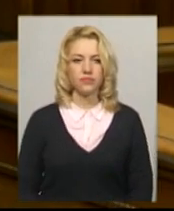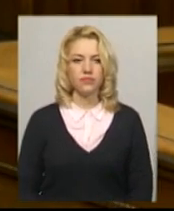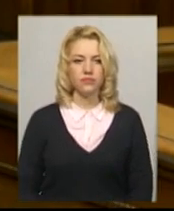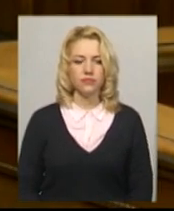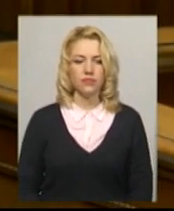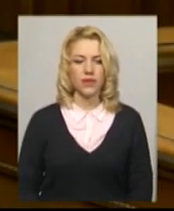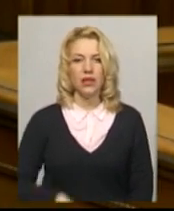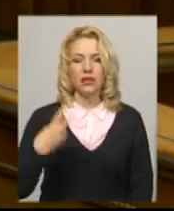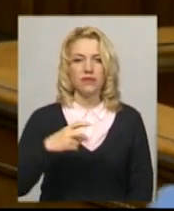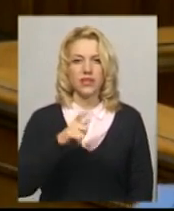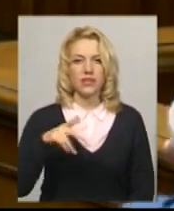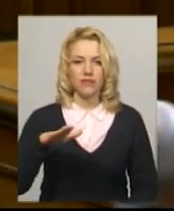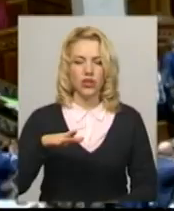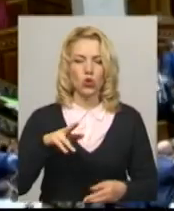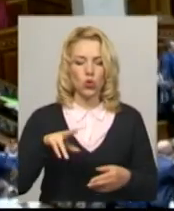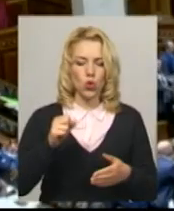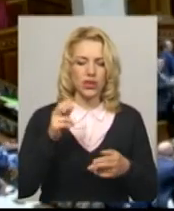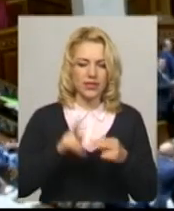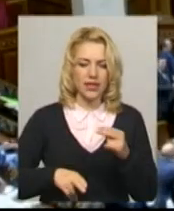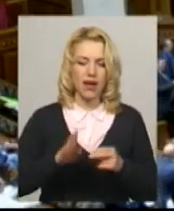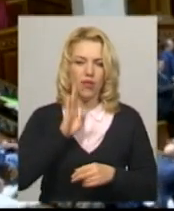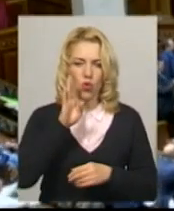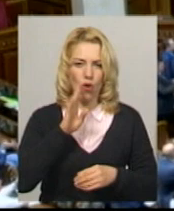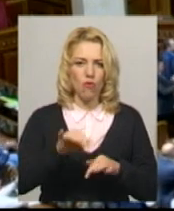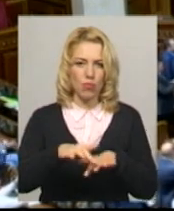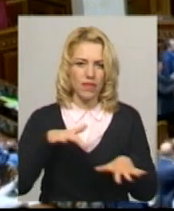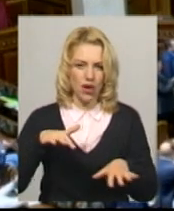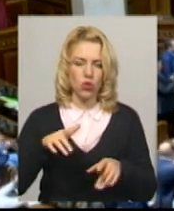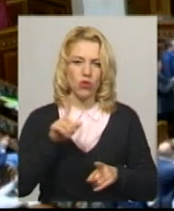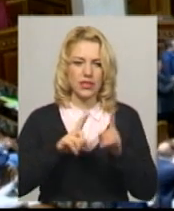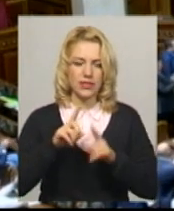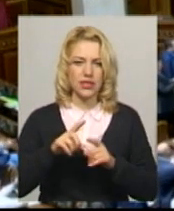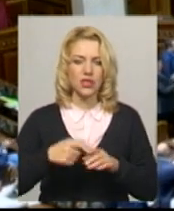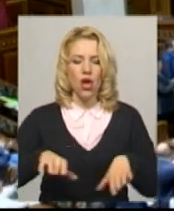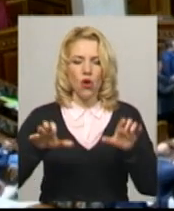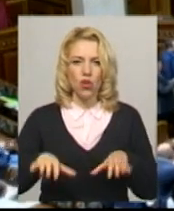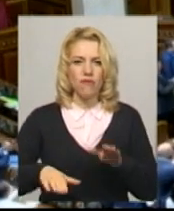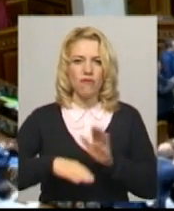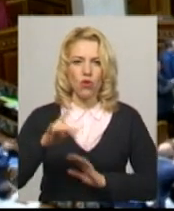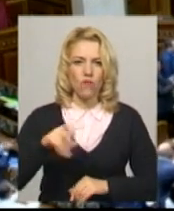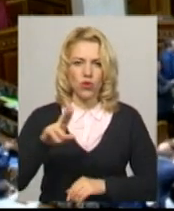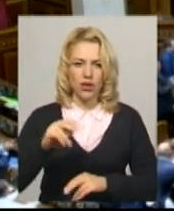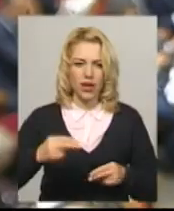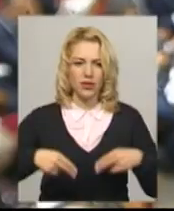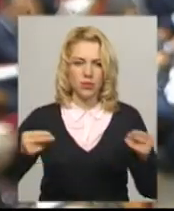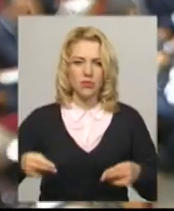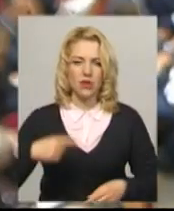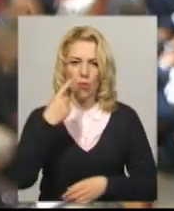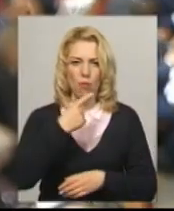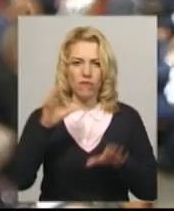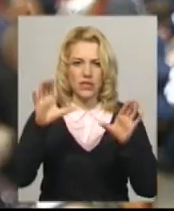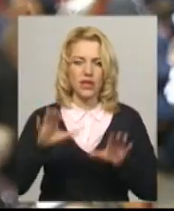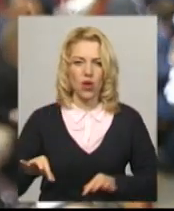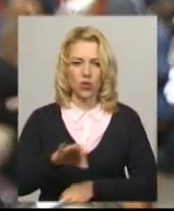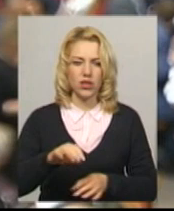20 хвилин до кінця ранкового пленарного засідання парламенту. Голова Верховної Ради Андрій Парубій підписує мовний законопроект, за